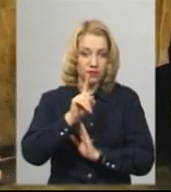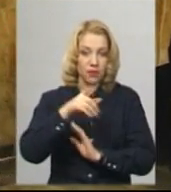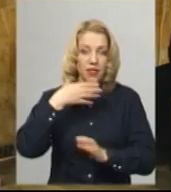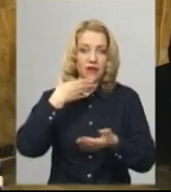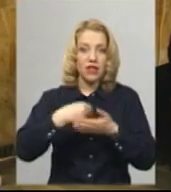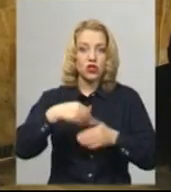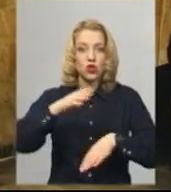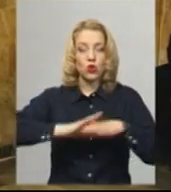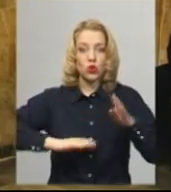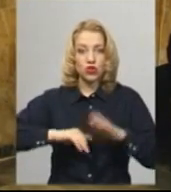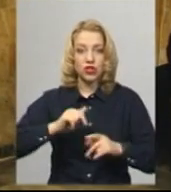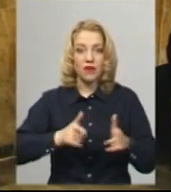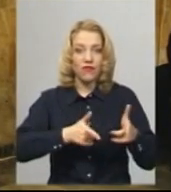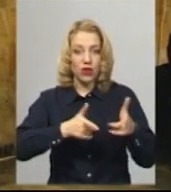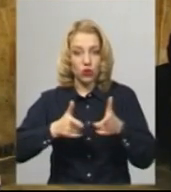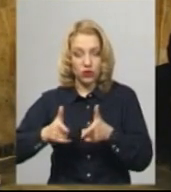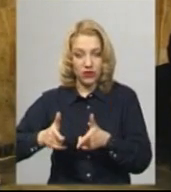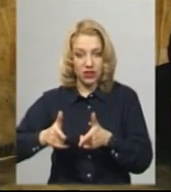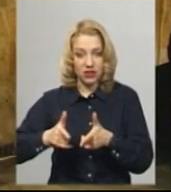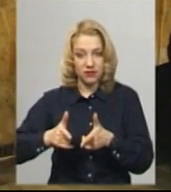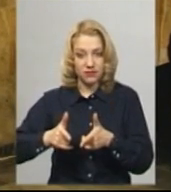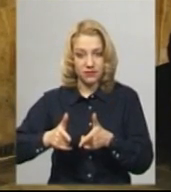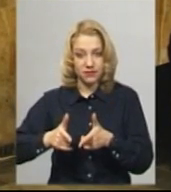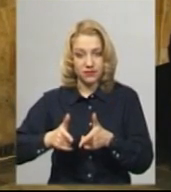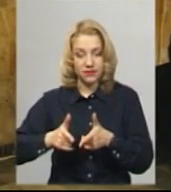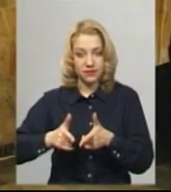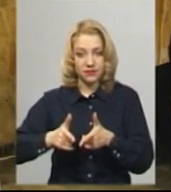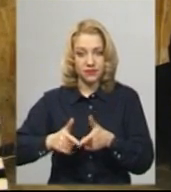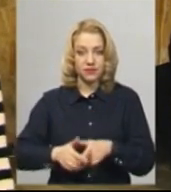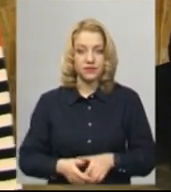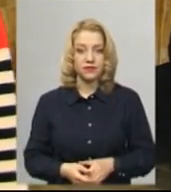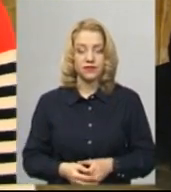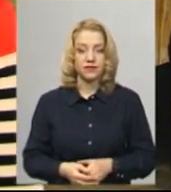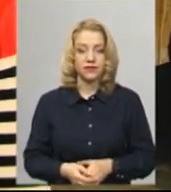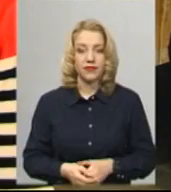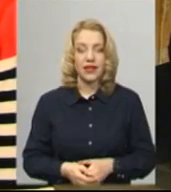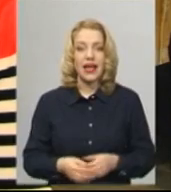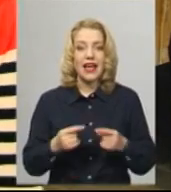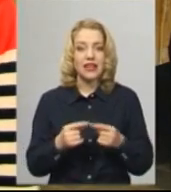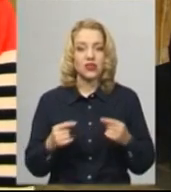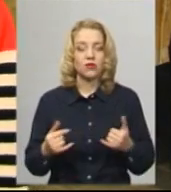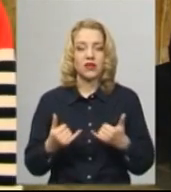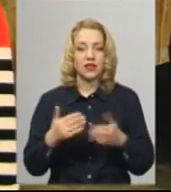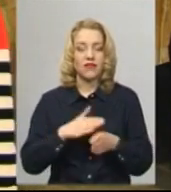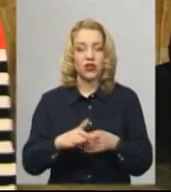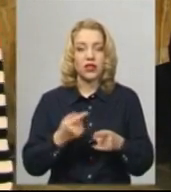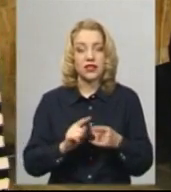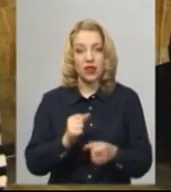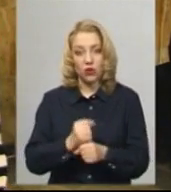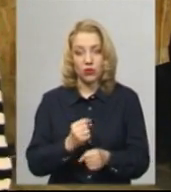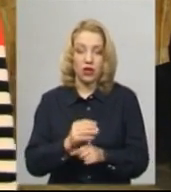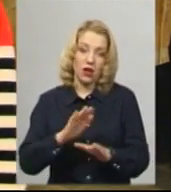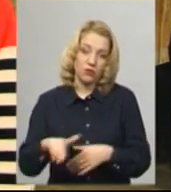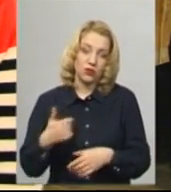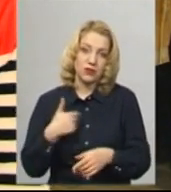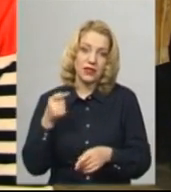виготовлені інструменти для виконання цієї роботи, а потім